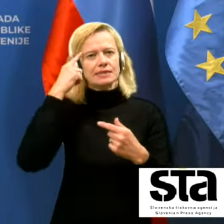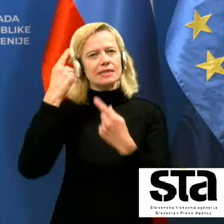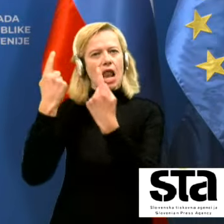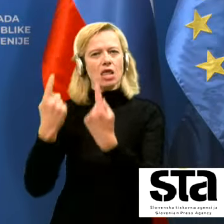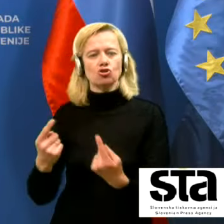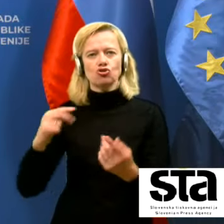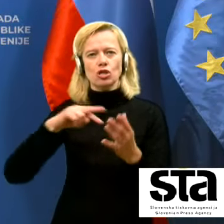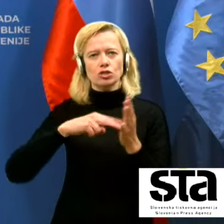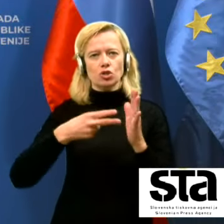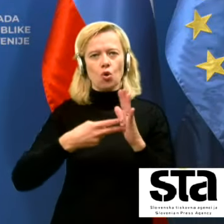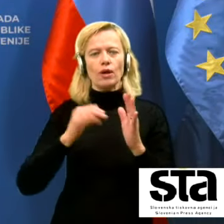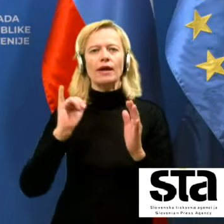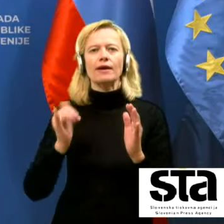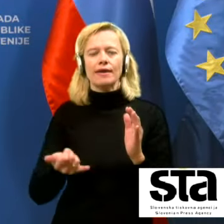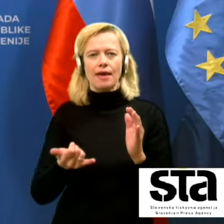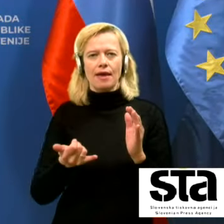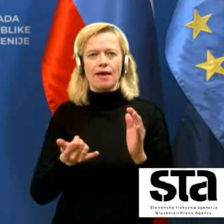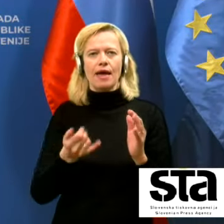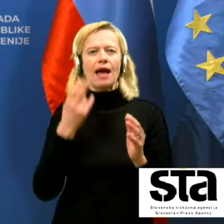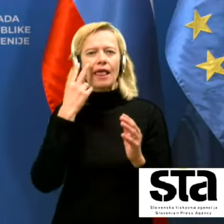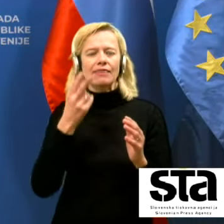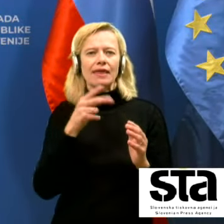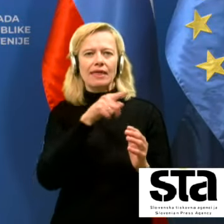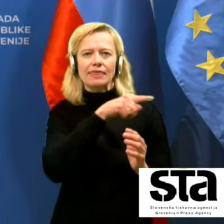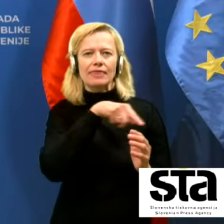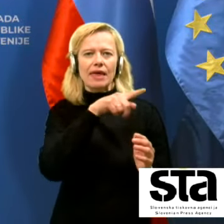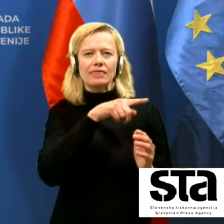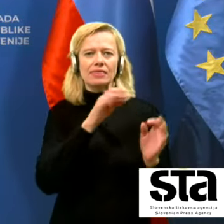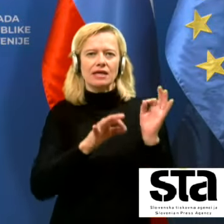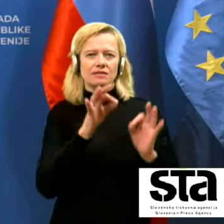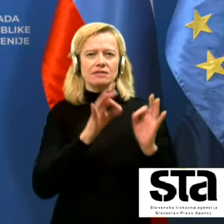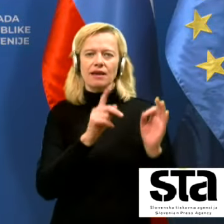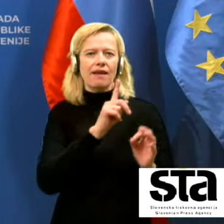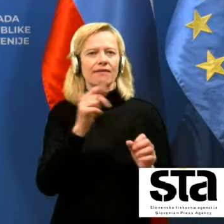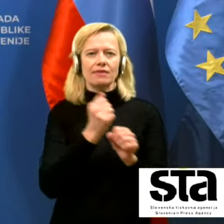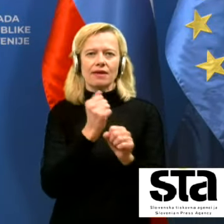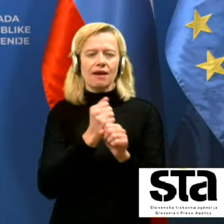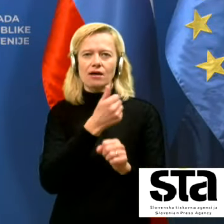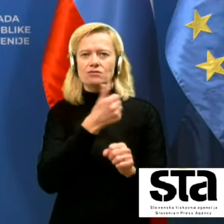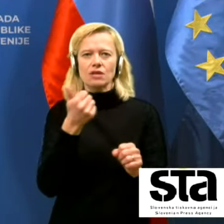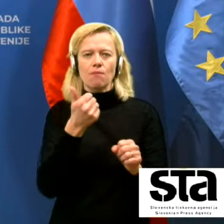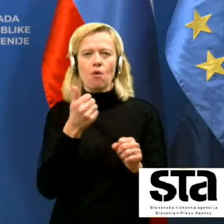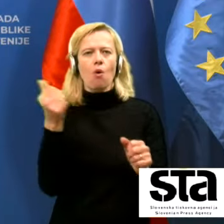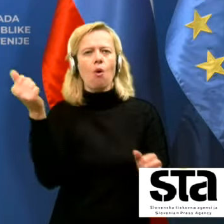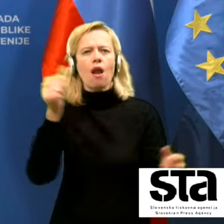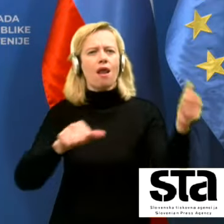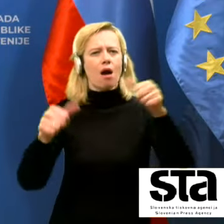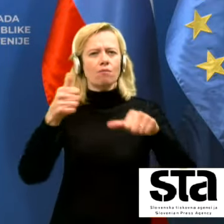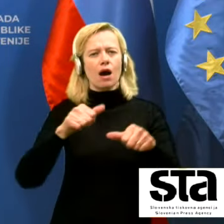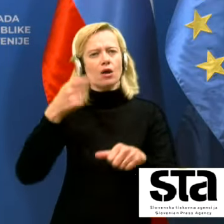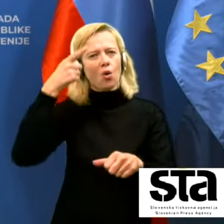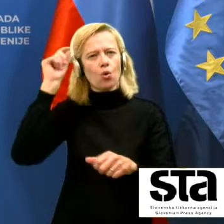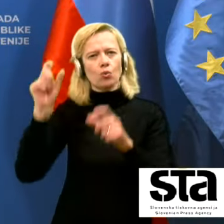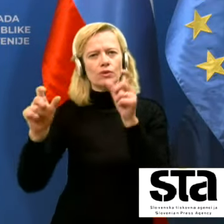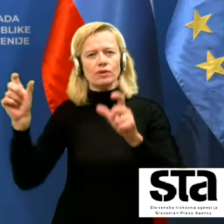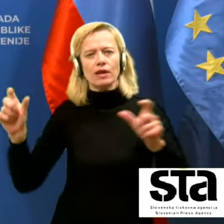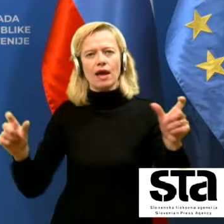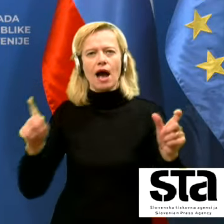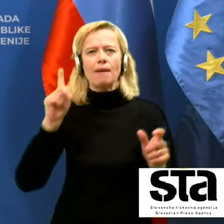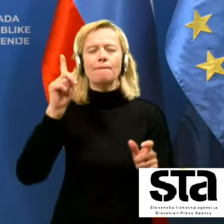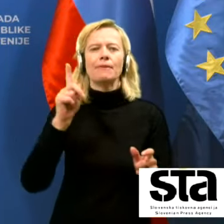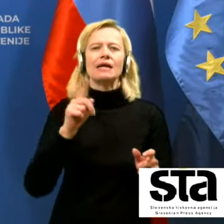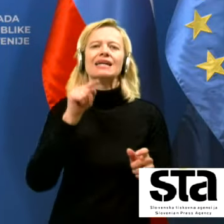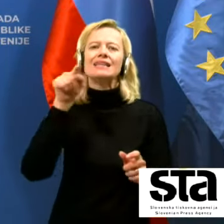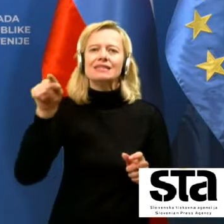je, da glede na to, da te teste ne delajo samo laboratorijski ljudje, ampak jih delajo seveda tisti,